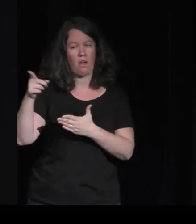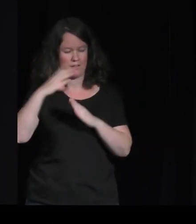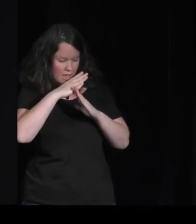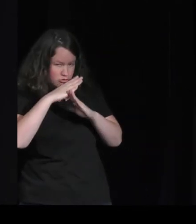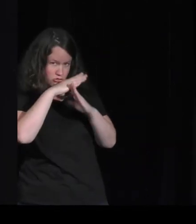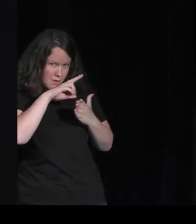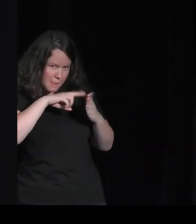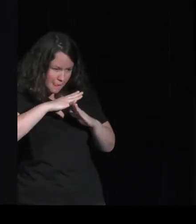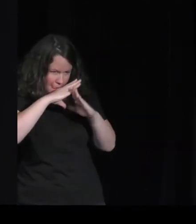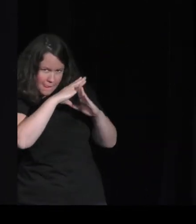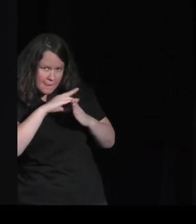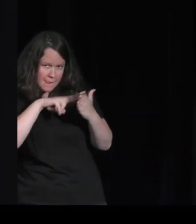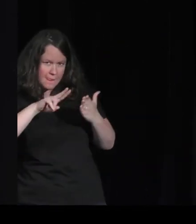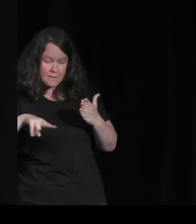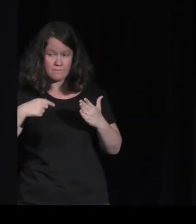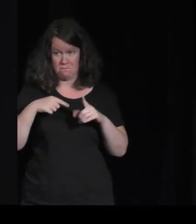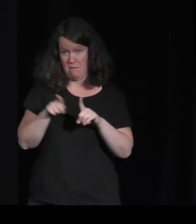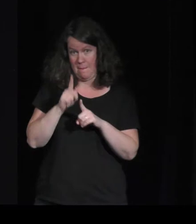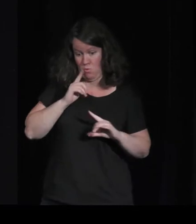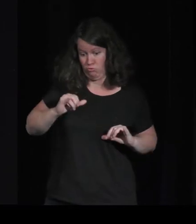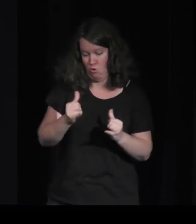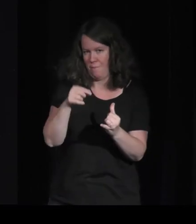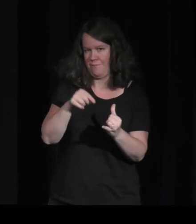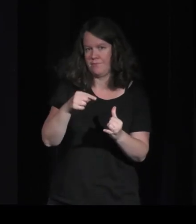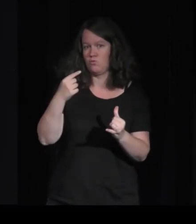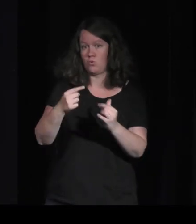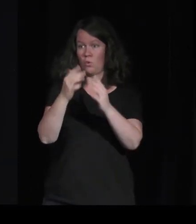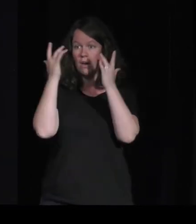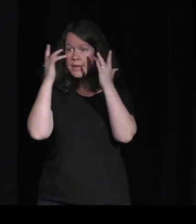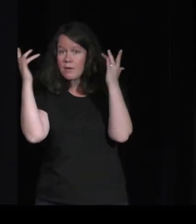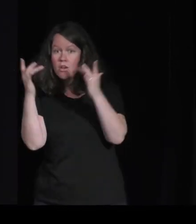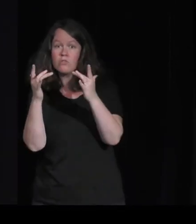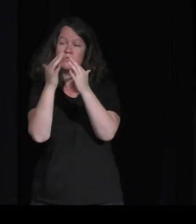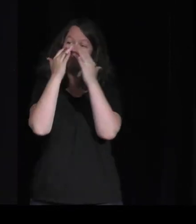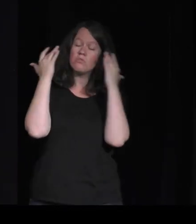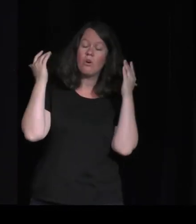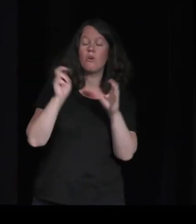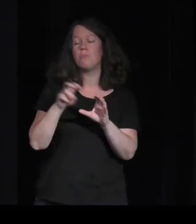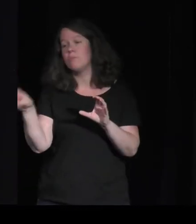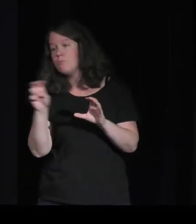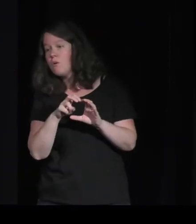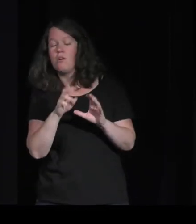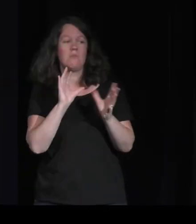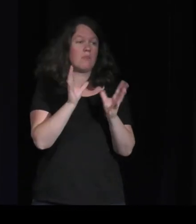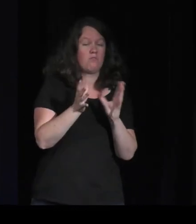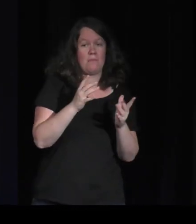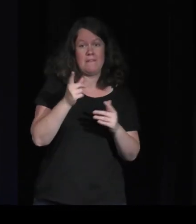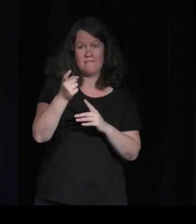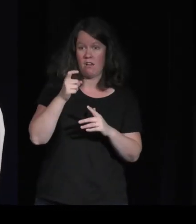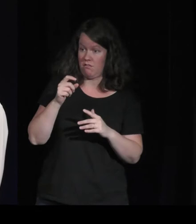'expérience, elle est flottante, elle est à la fois esthétique, à la fois motrice, mais jamais complètement définie par le dispositif. Quand on regarde